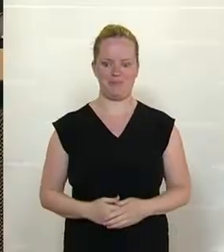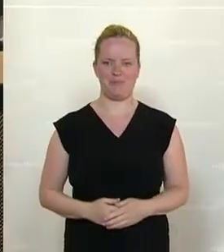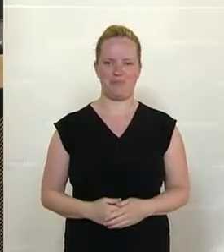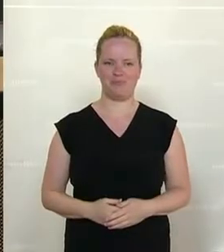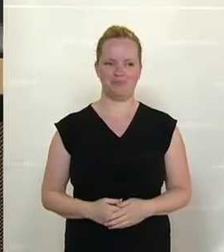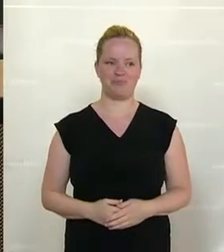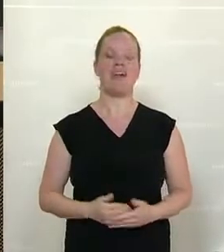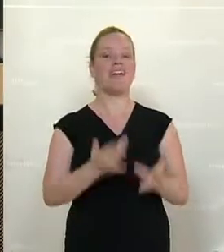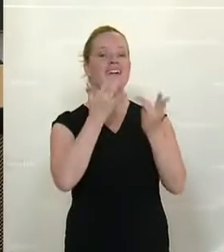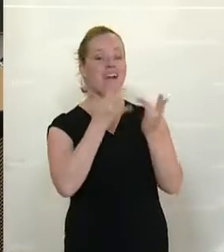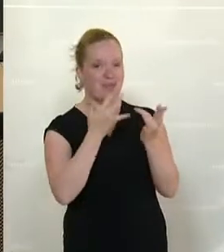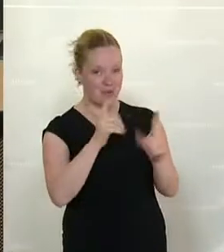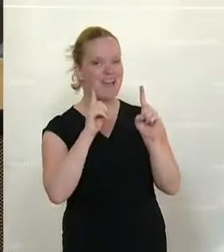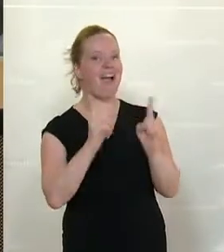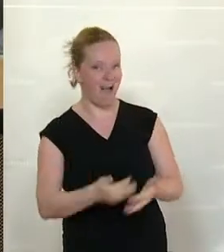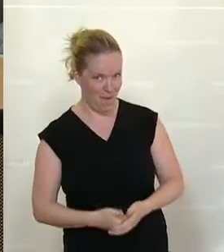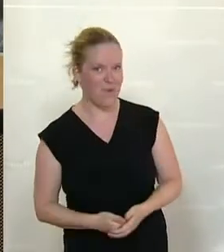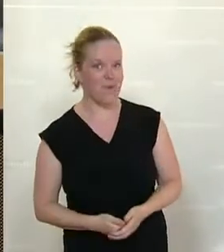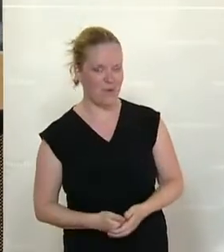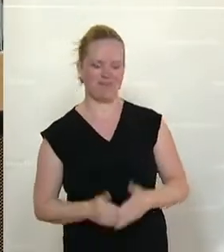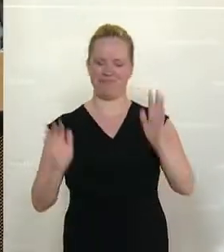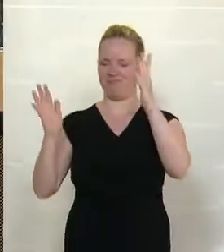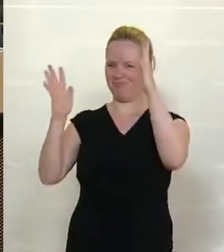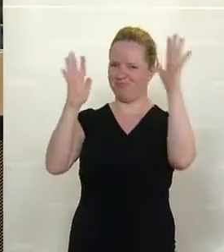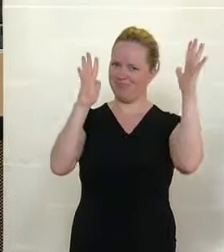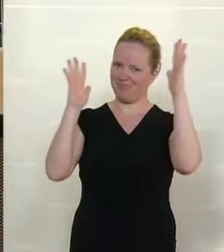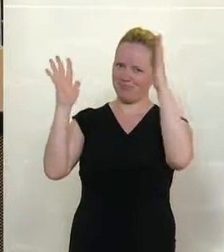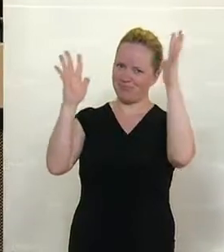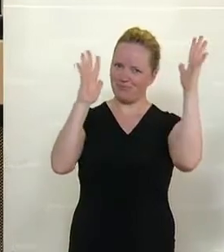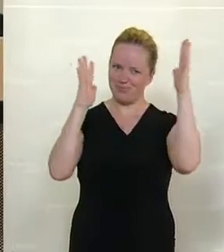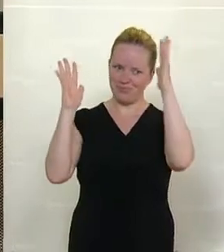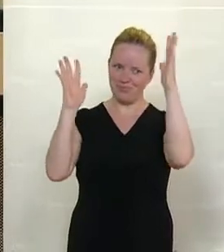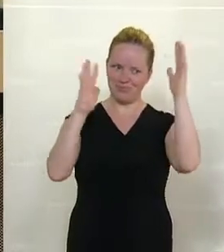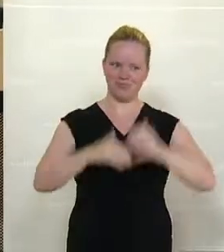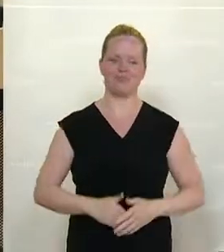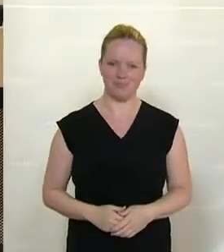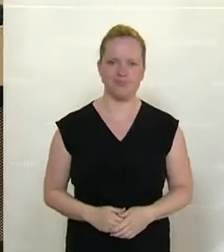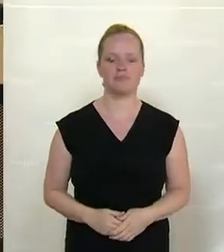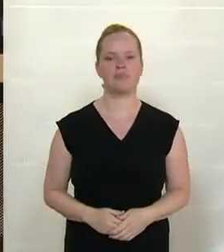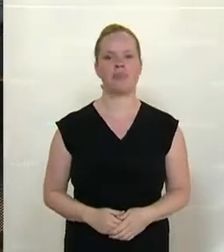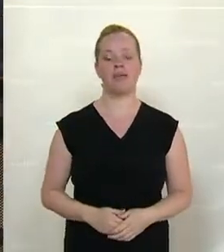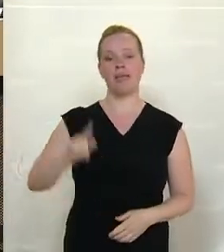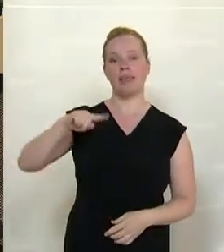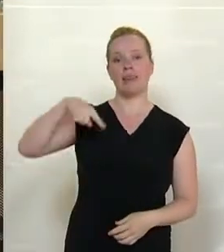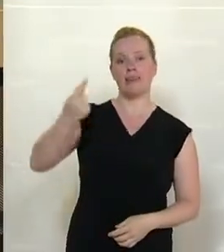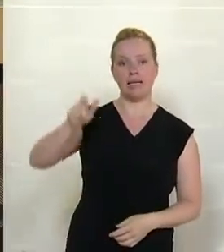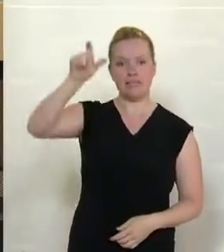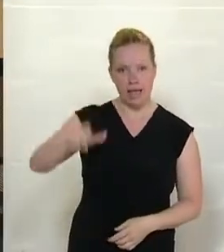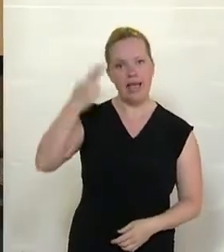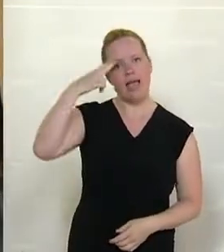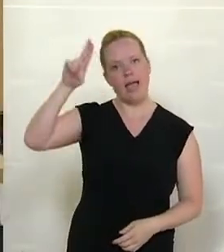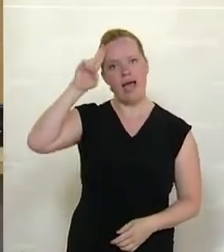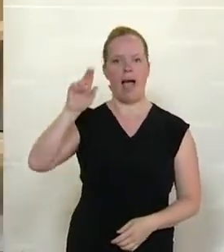Nach Julia Herr kommt Peter Hauptner und der ÖVP-Abgeordnete zu Wort. Er ist Vorstandsvorsitzender des